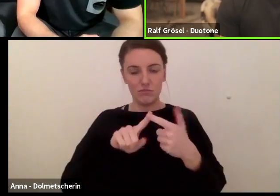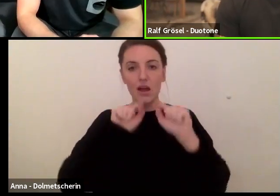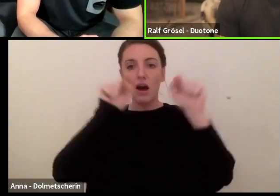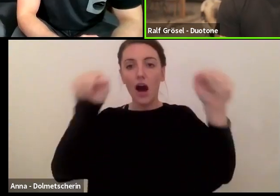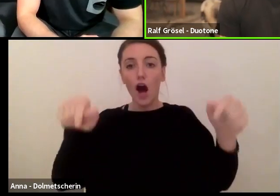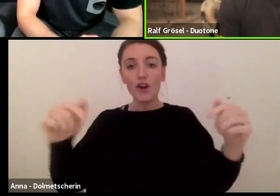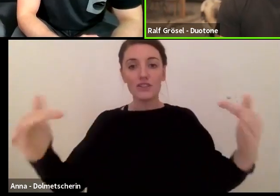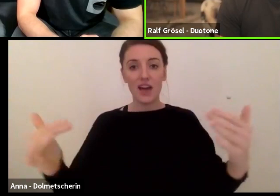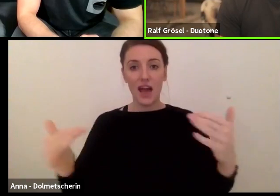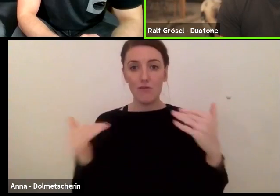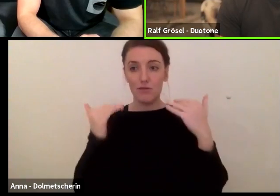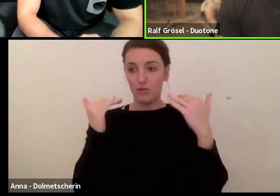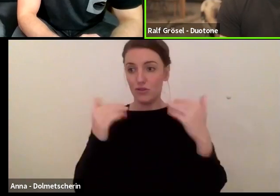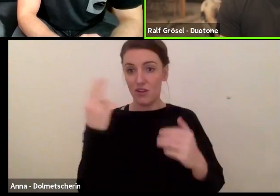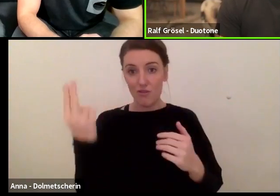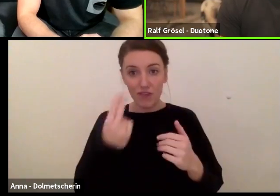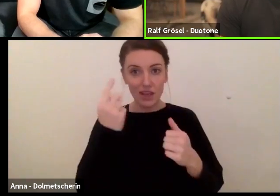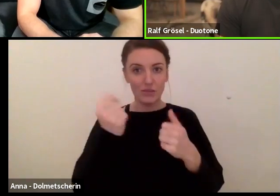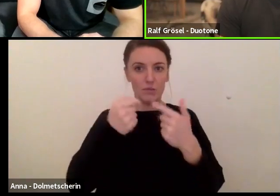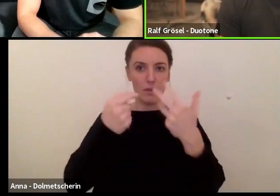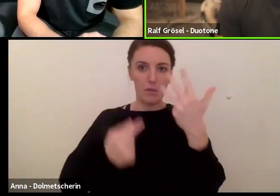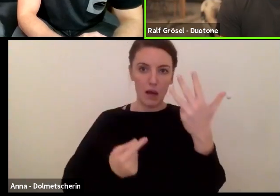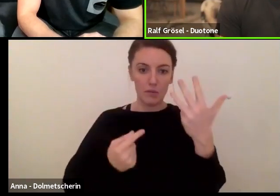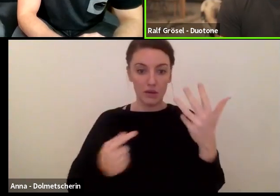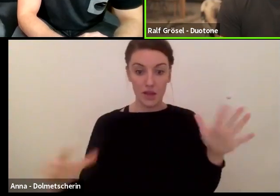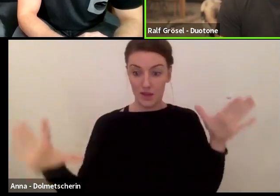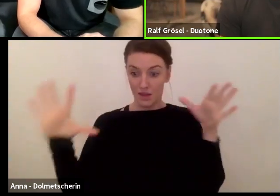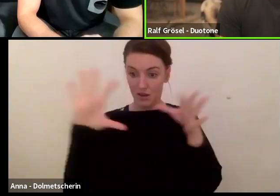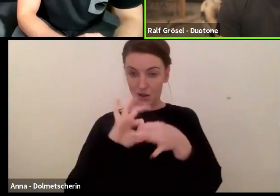solche Höhen zu erreichen. Es muss alles zusammenkommen.